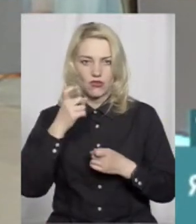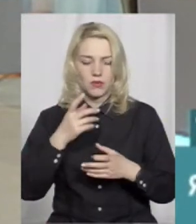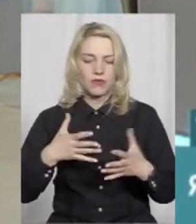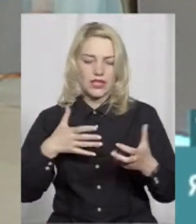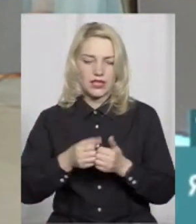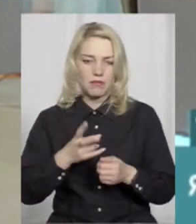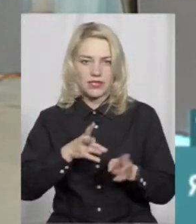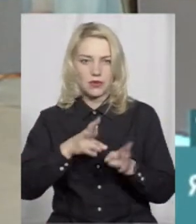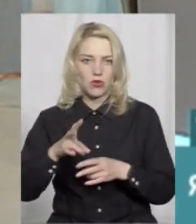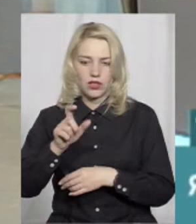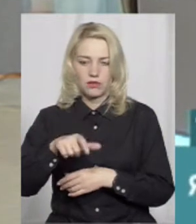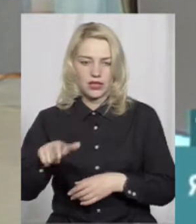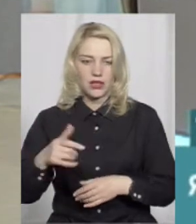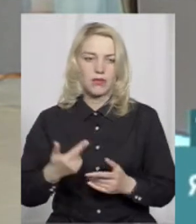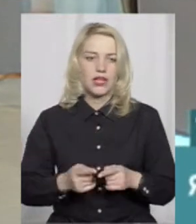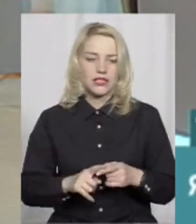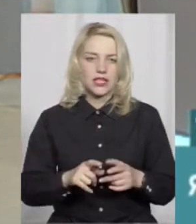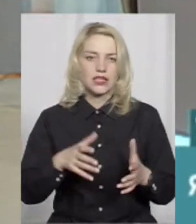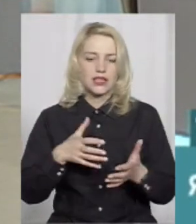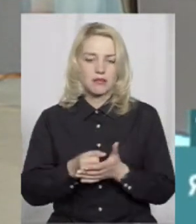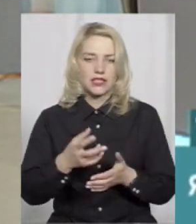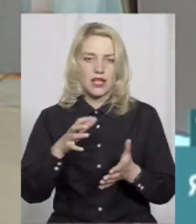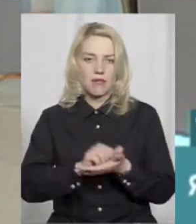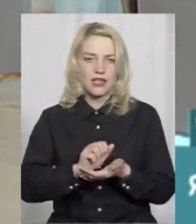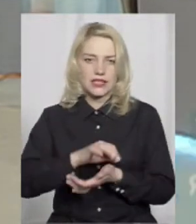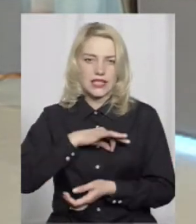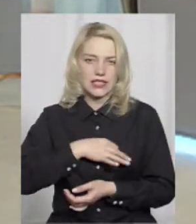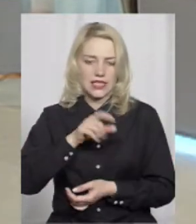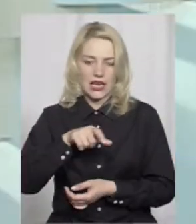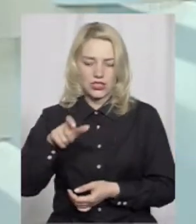ДТП з потерпілими, даними ДТП займаються слідчі.